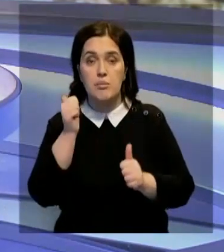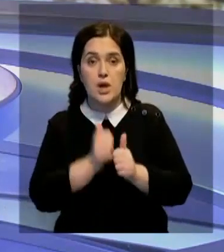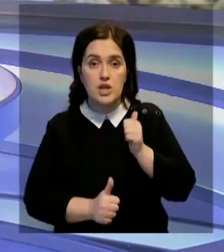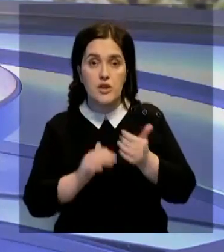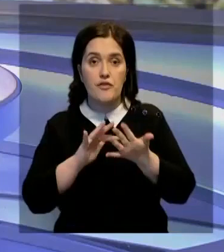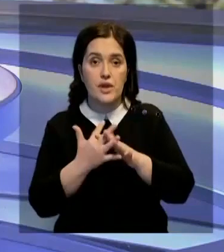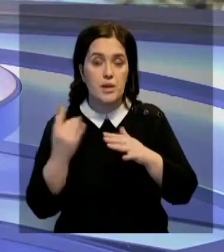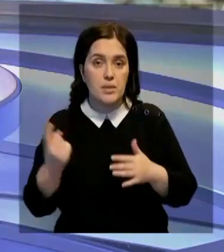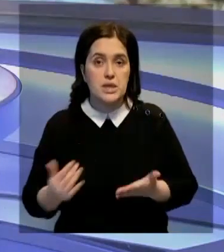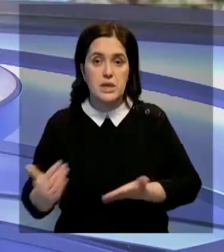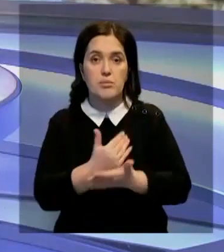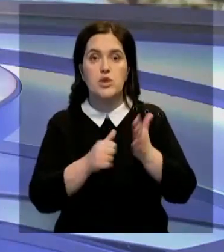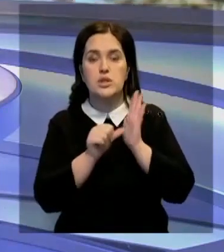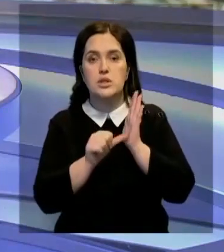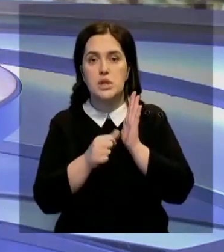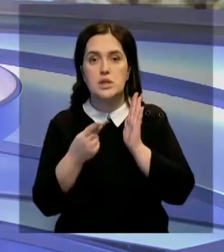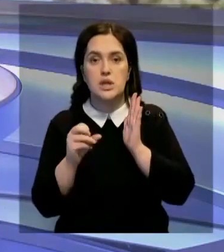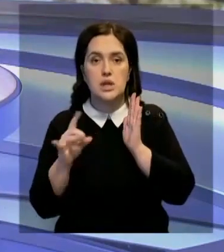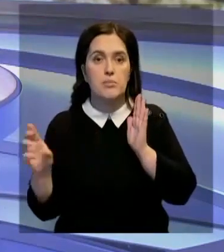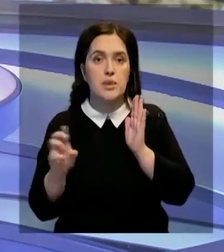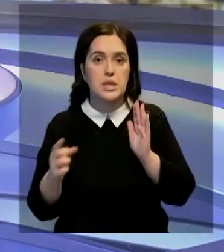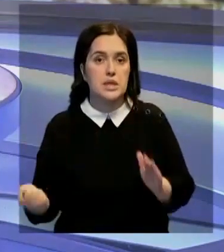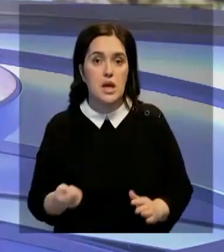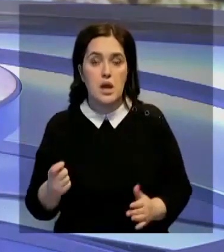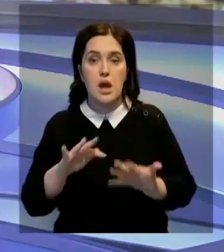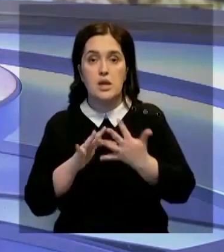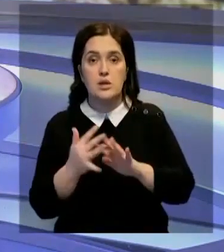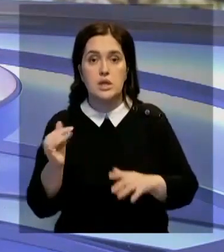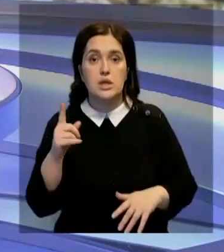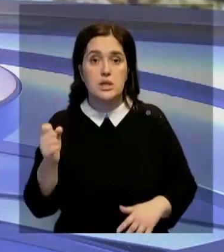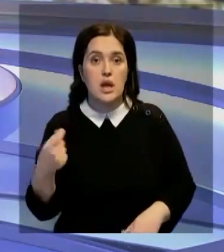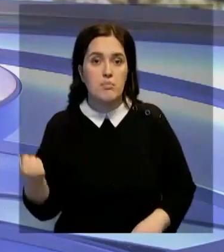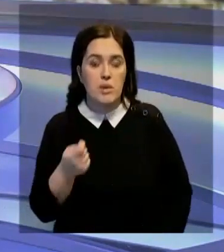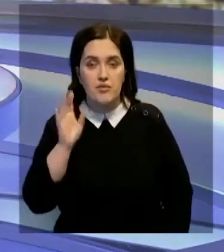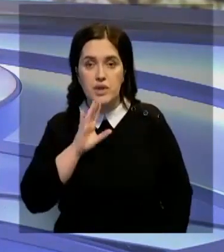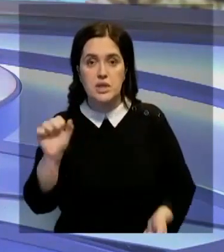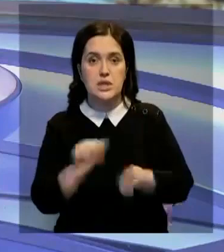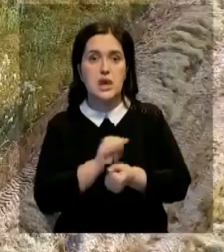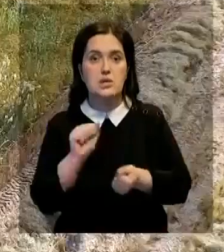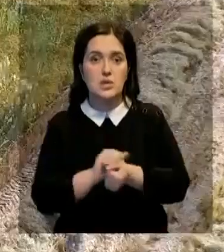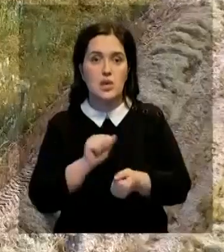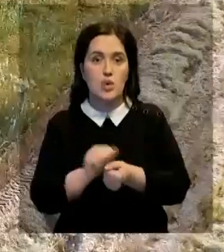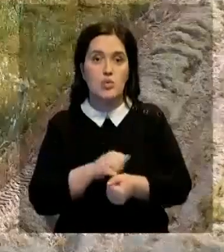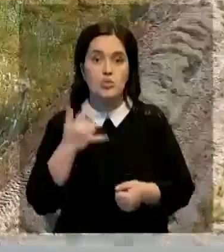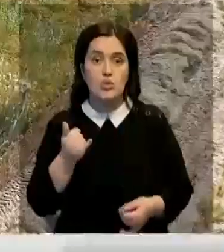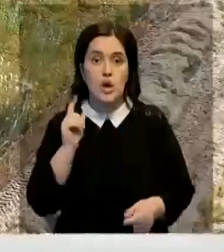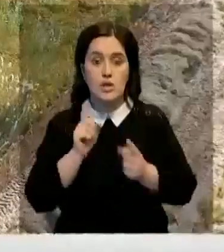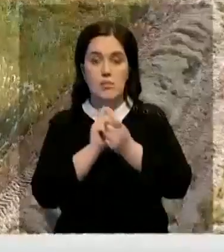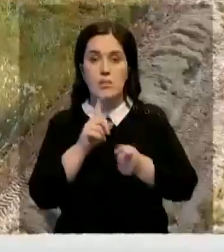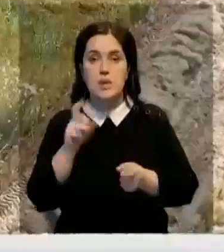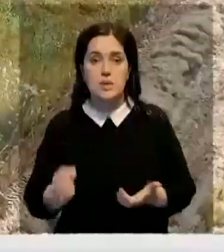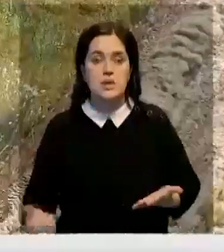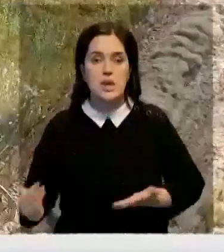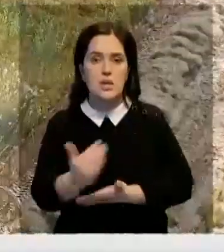среднем с каждого фермеры собрали по 60 центнеров белого зерна. Аграрии отмечают, из-за маловодья и засухи в текущем сезоне